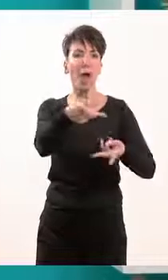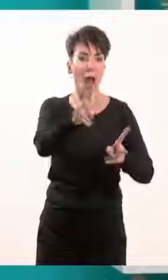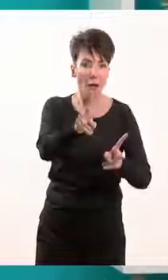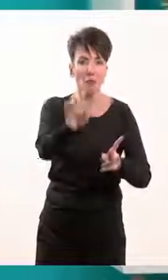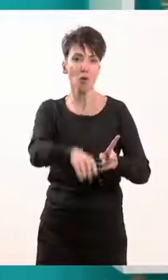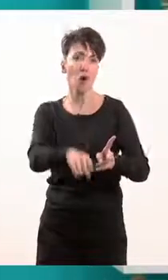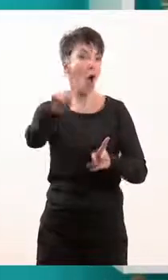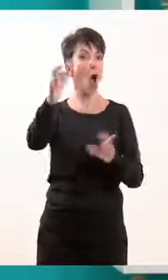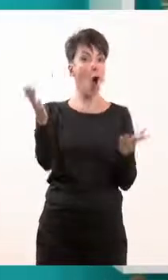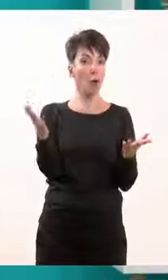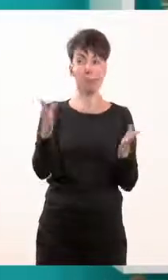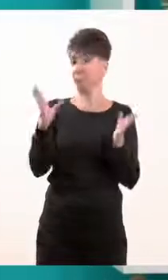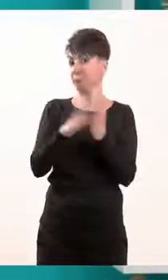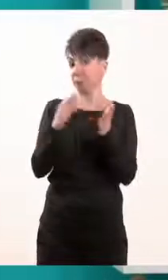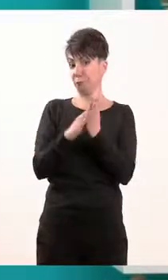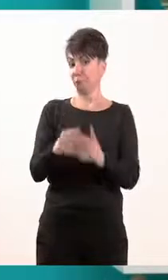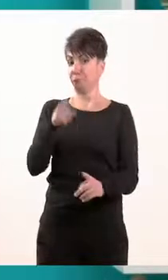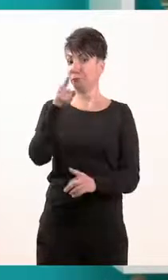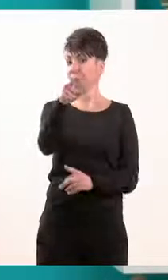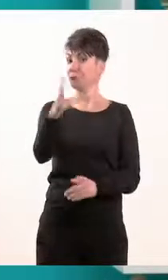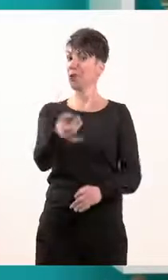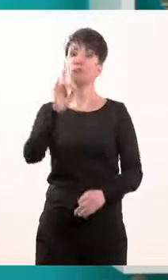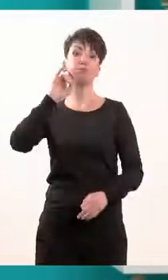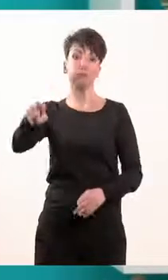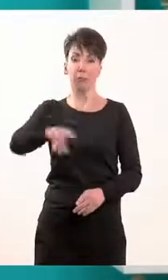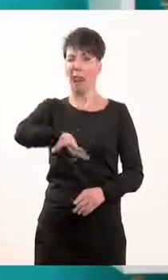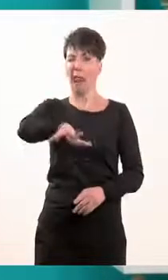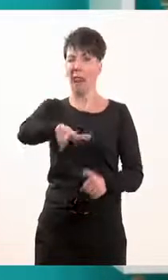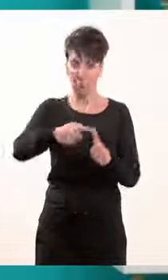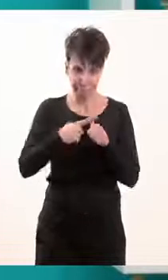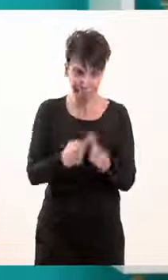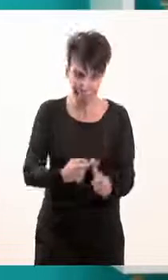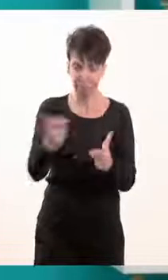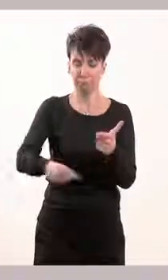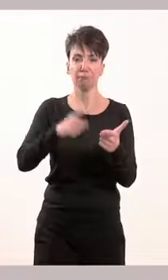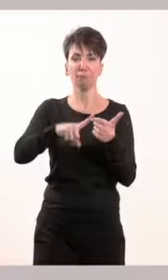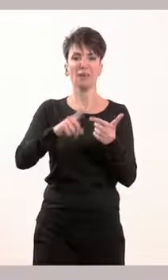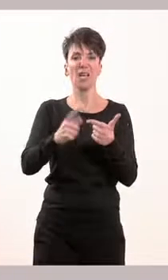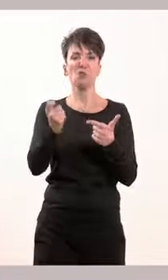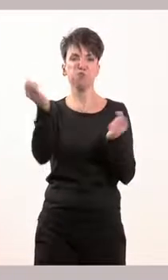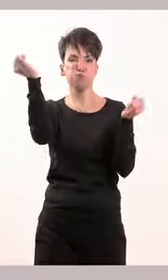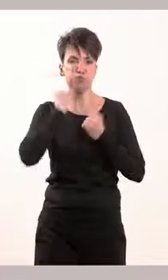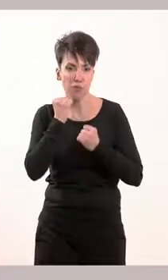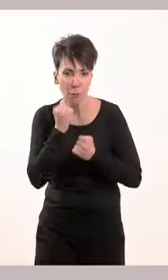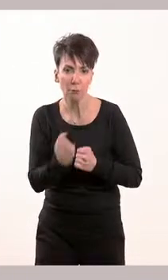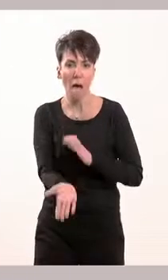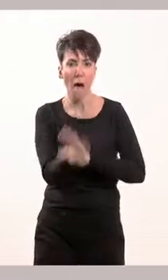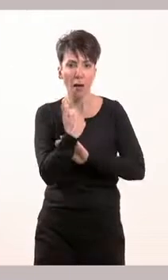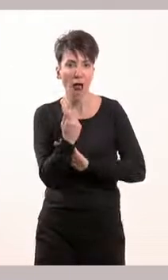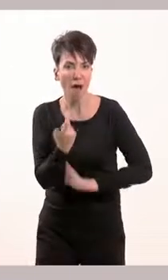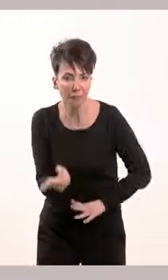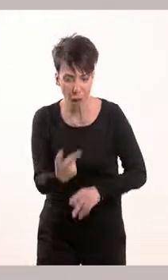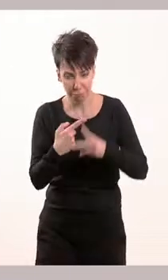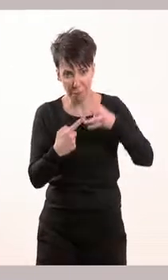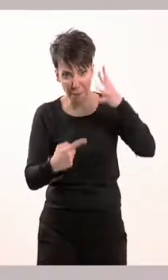προβεί σε κάποια παράνομη πράξη, όπως κλοπή, όπως μια οικονομική απάτη ή άλλες παράνομες